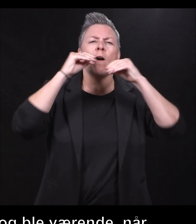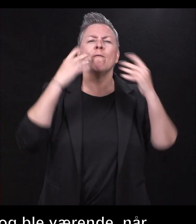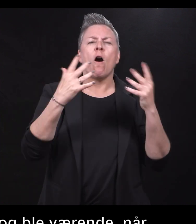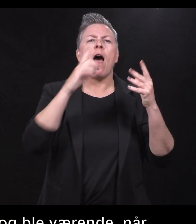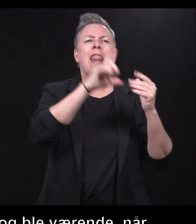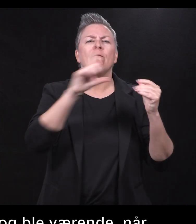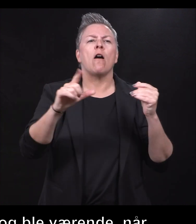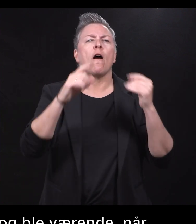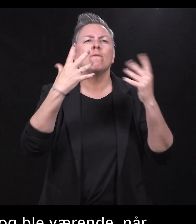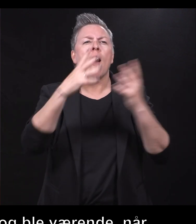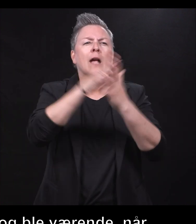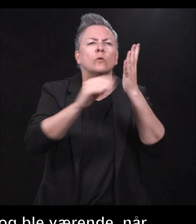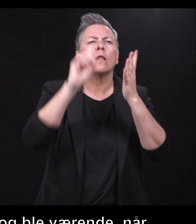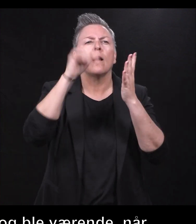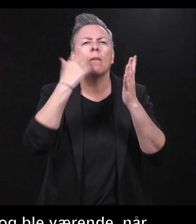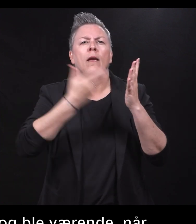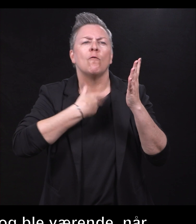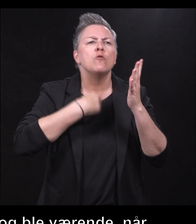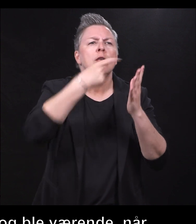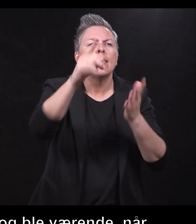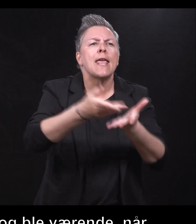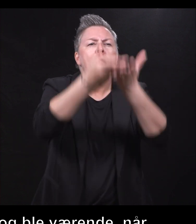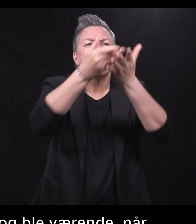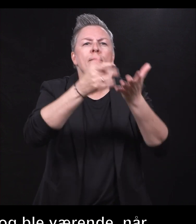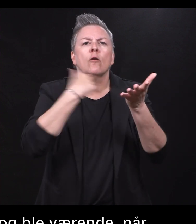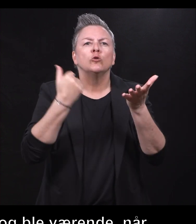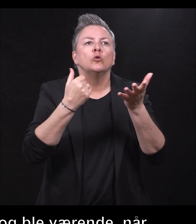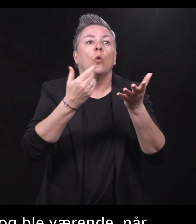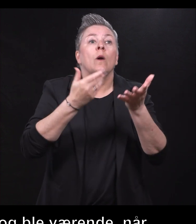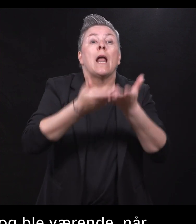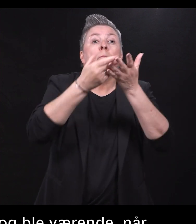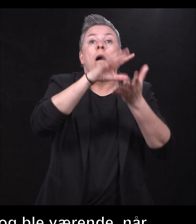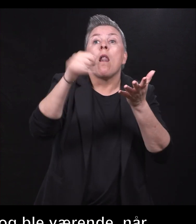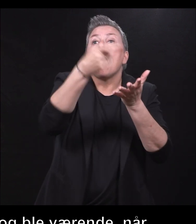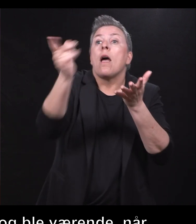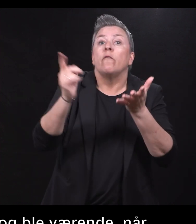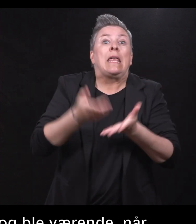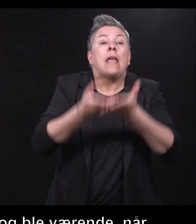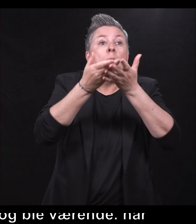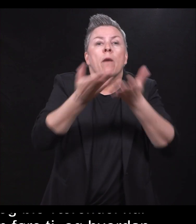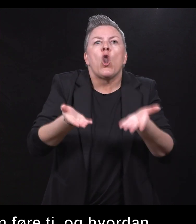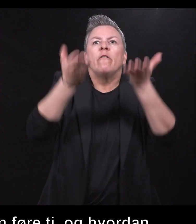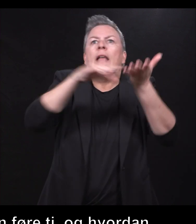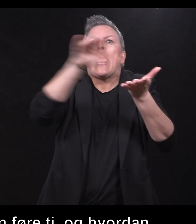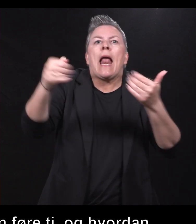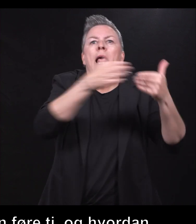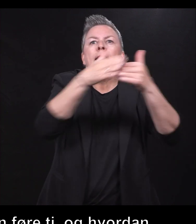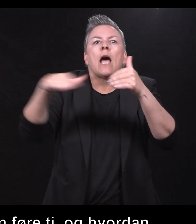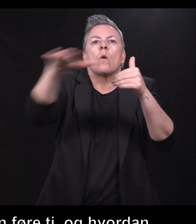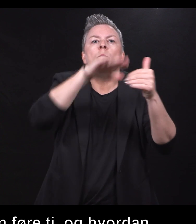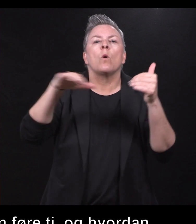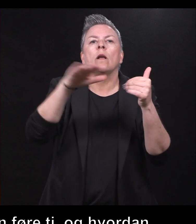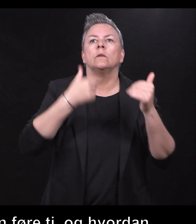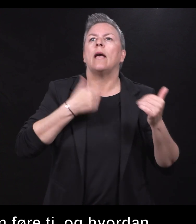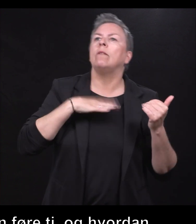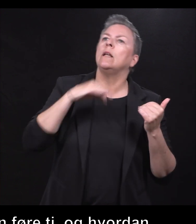føre deg til, og hvor mye de hjelper deg og du hjelper liksom alle rundt. Det løfter jo hele nærområdet også. så jeg vil si, når